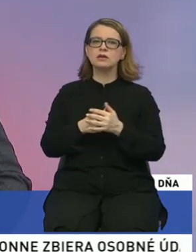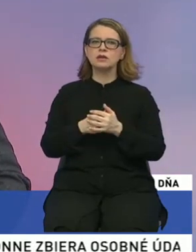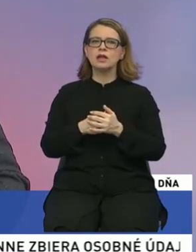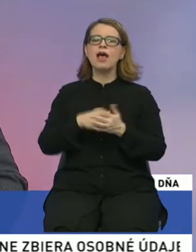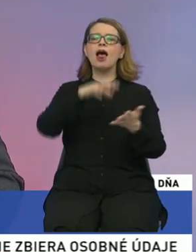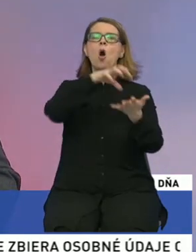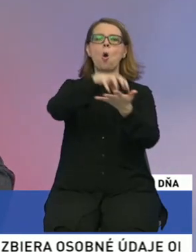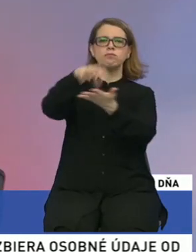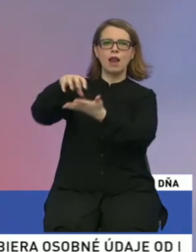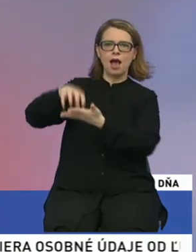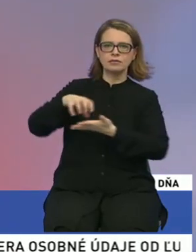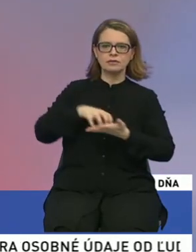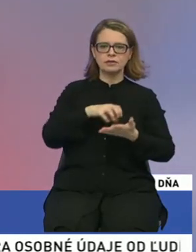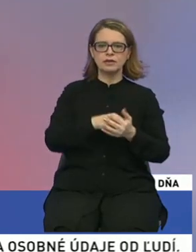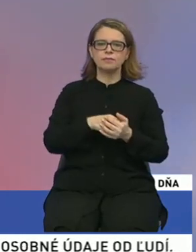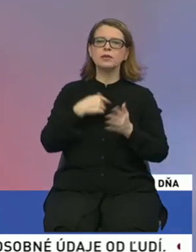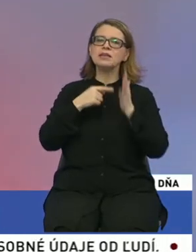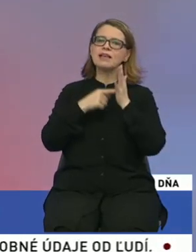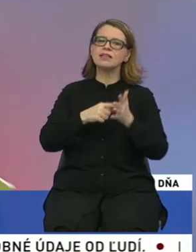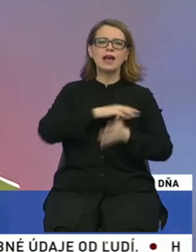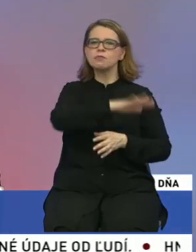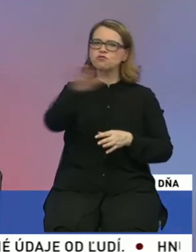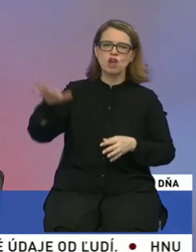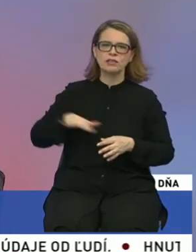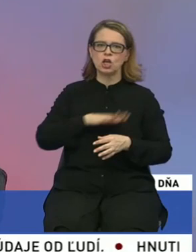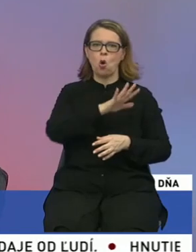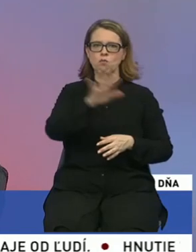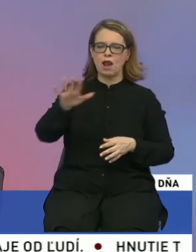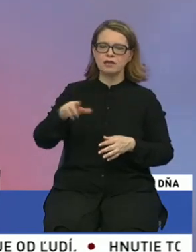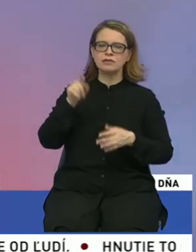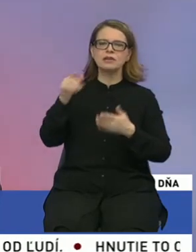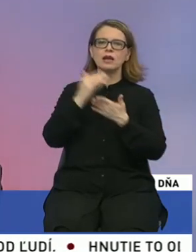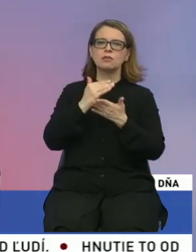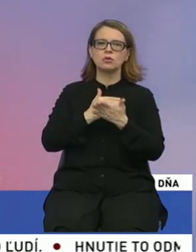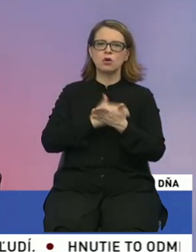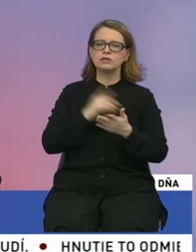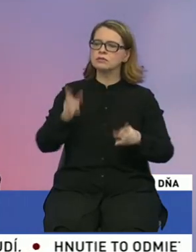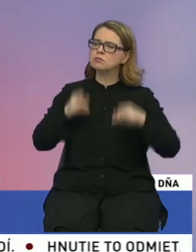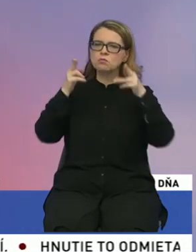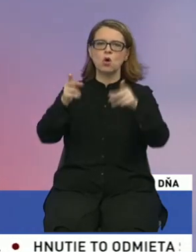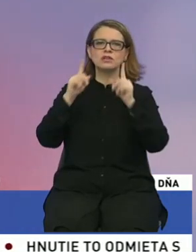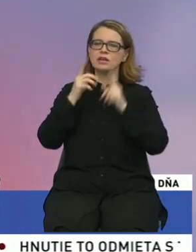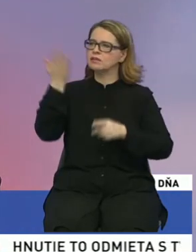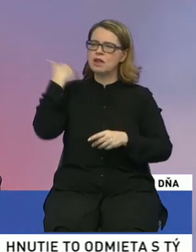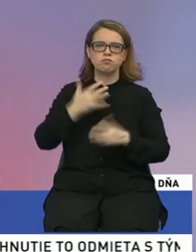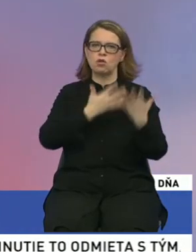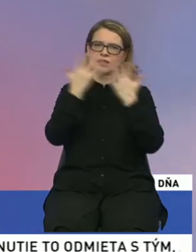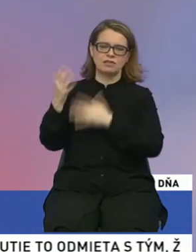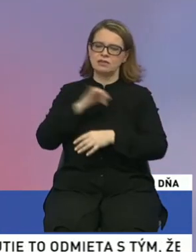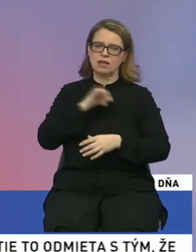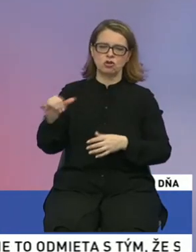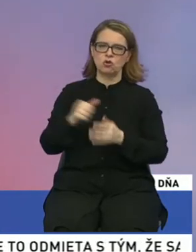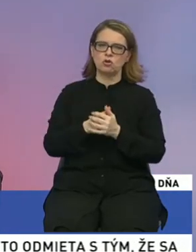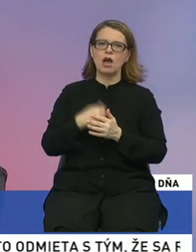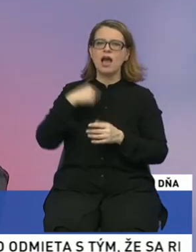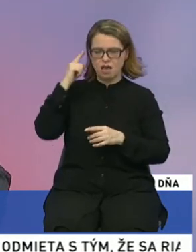tematických oblastiach. Dotýkame sa všetkých oblastí. Môžem povedať, že taký program nemal Mosty počas desiatich rokov v parlamente a viem